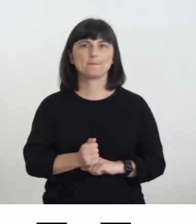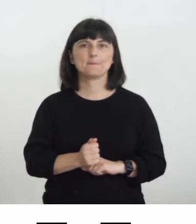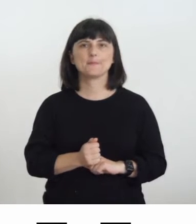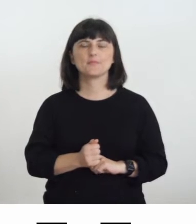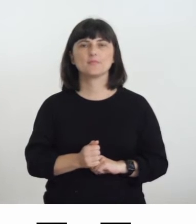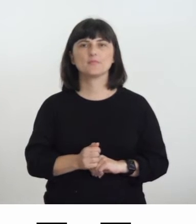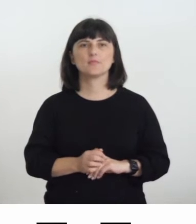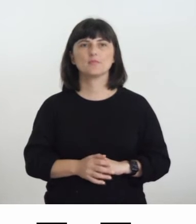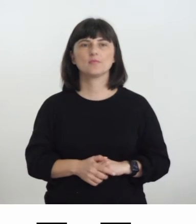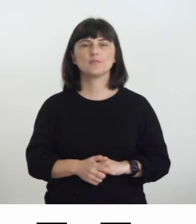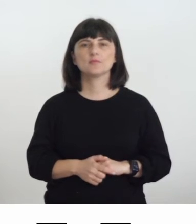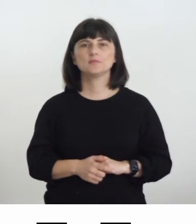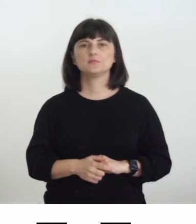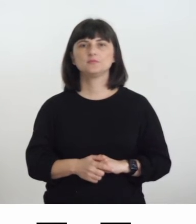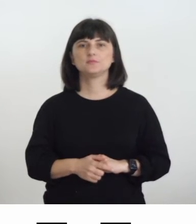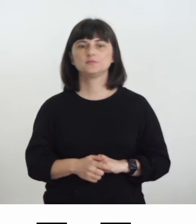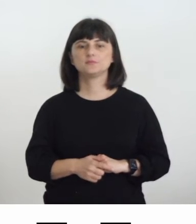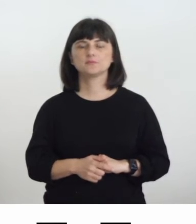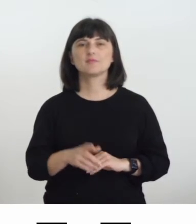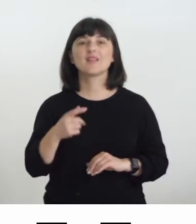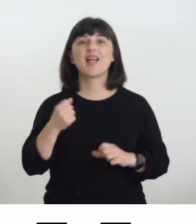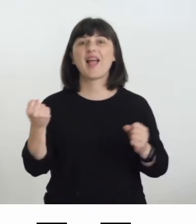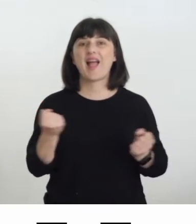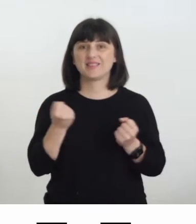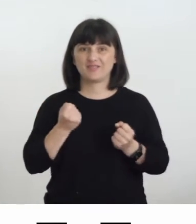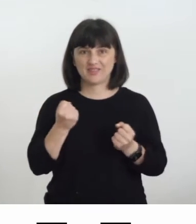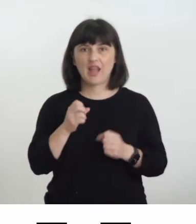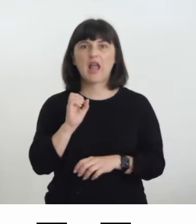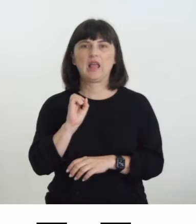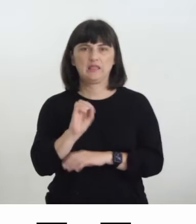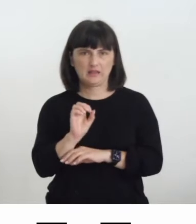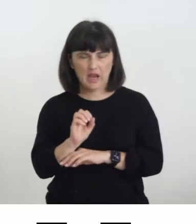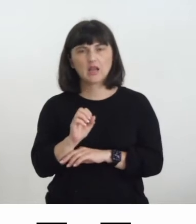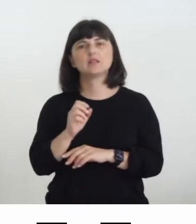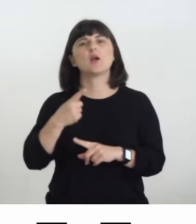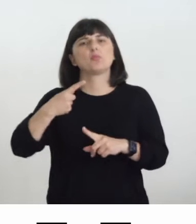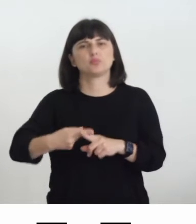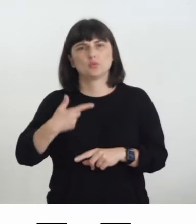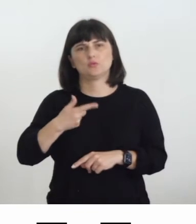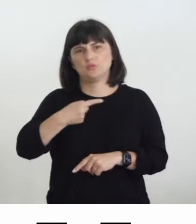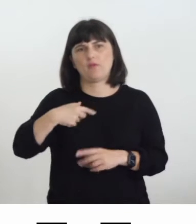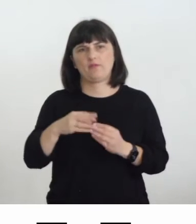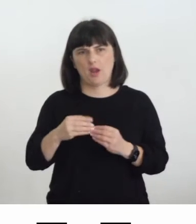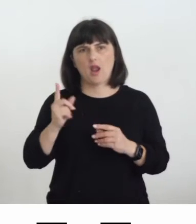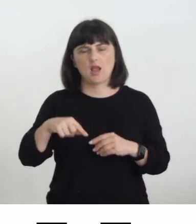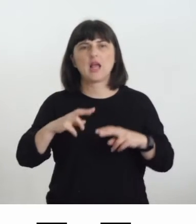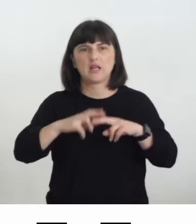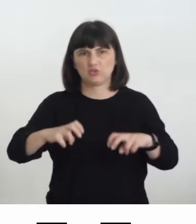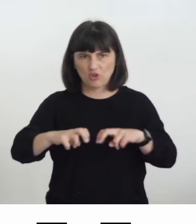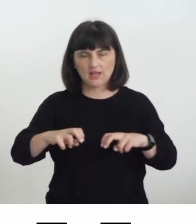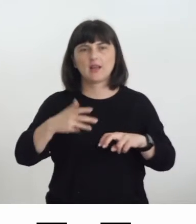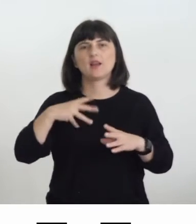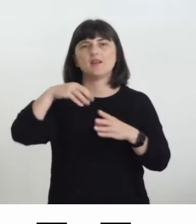Oltre ovviamente all'attività didattica c'è l'attività di ricerca sono comprese anche le tesi di laurea cito